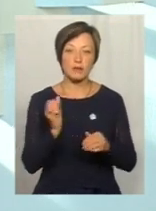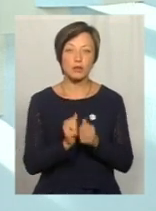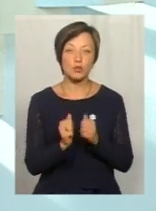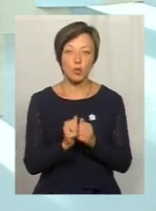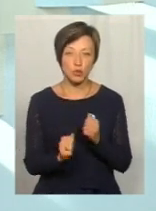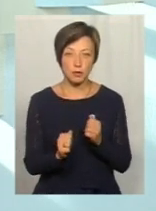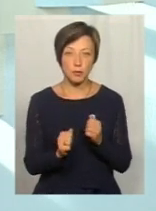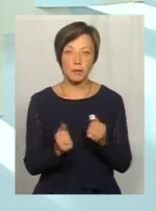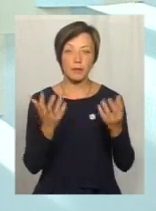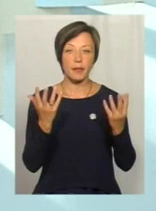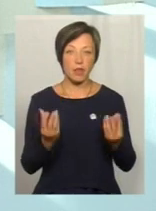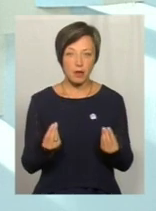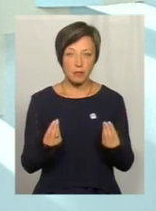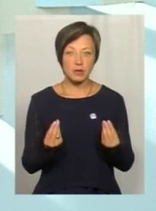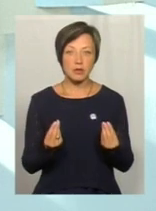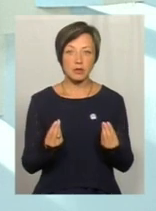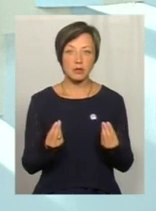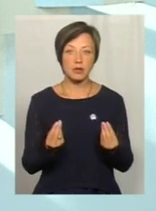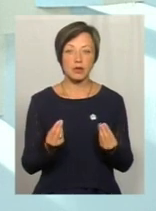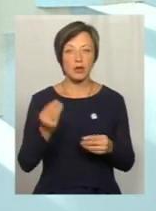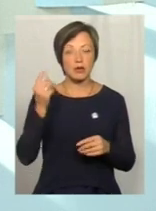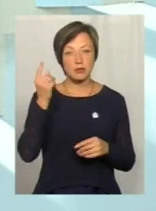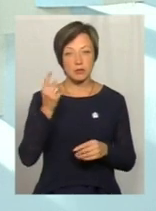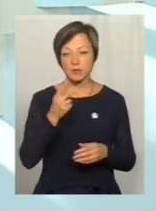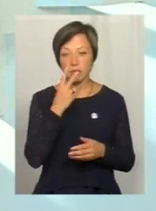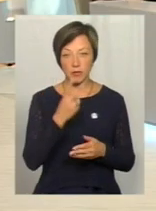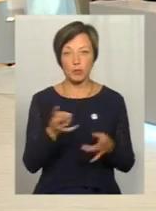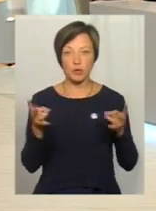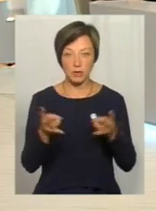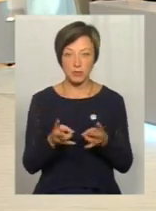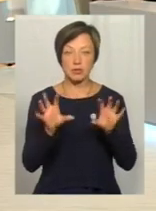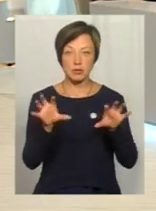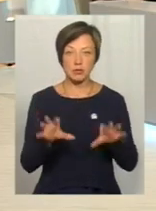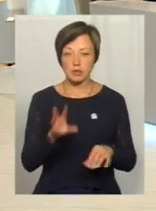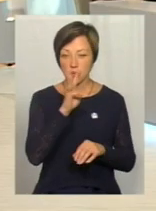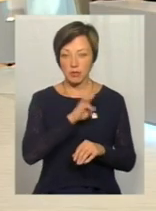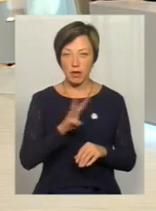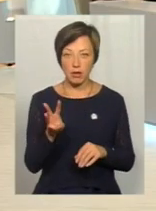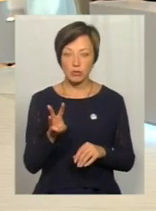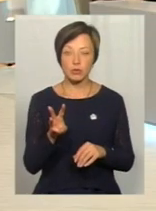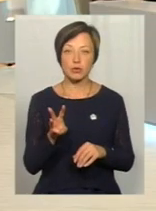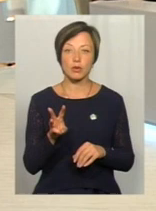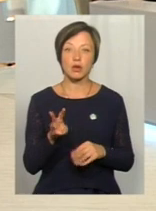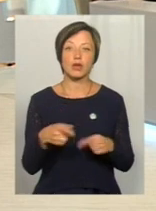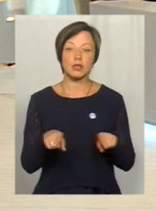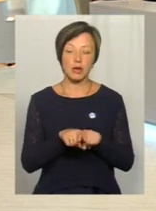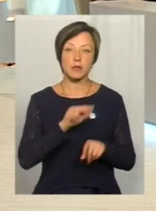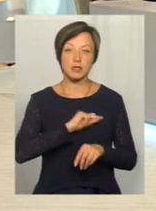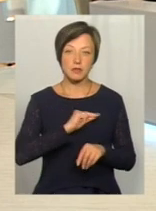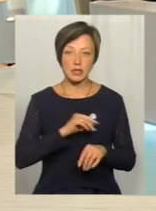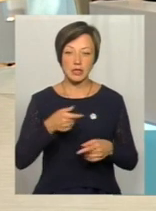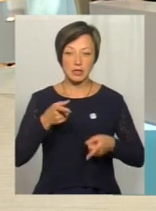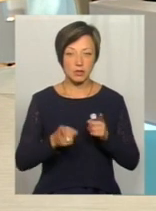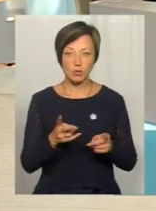днем доходять до тієї думки, що нікуди не дінився, але потрібно легалізовувати заробітну плату, бо так працівників дійсно не